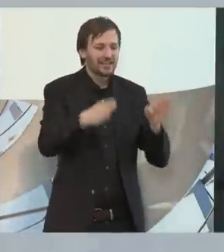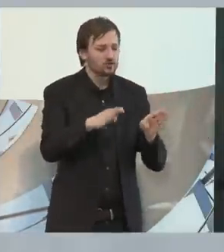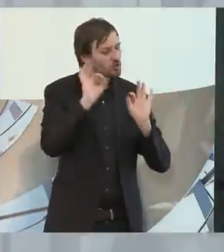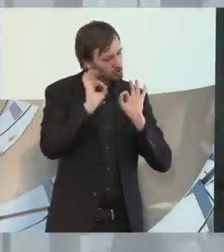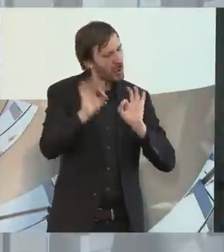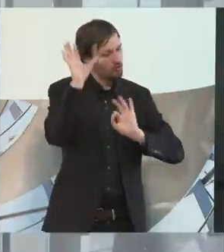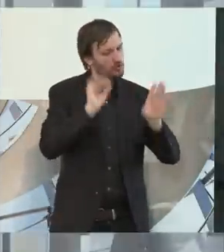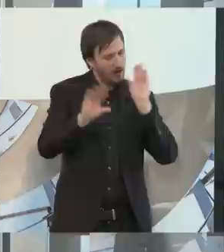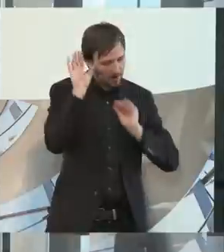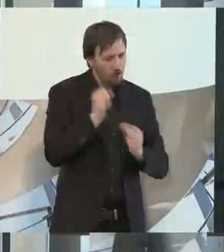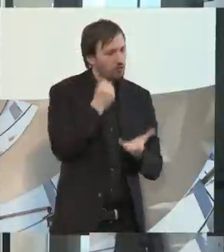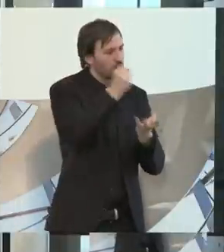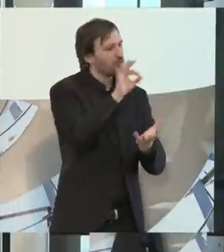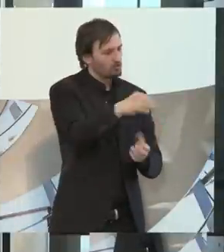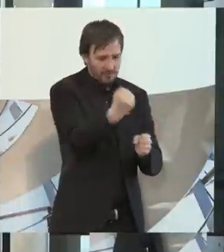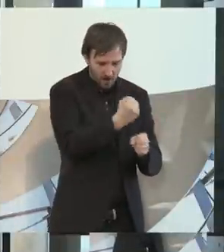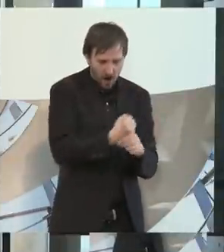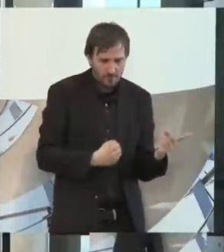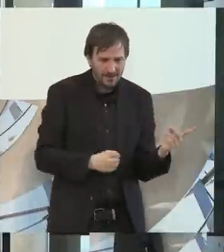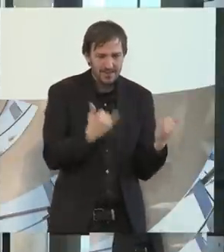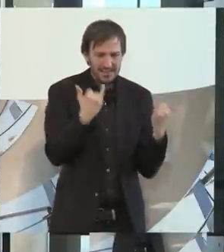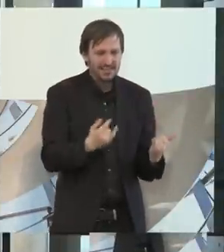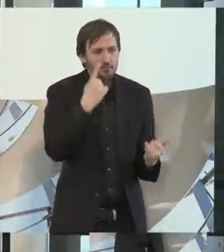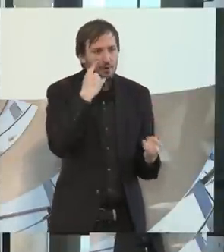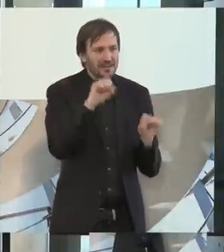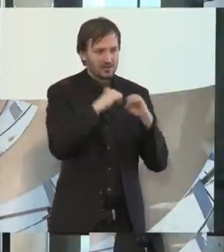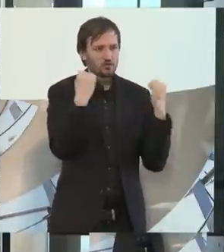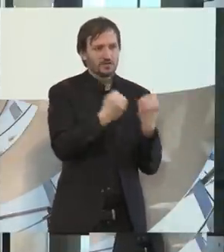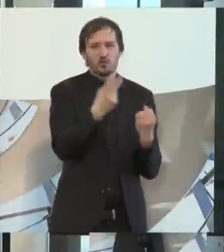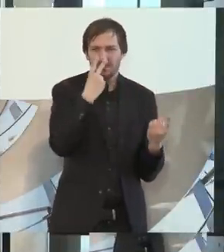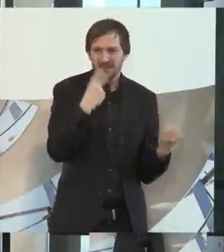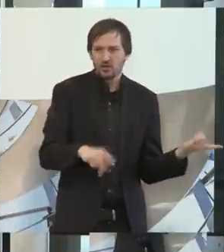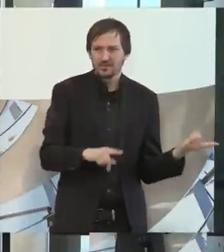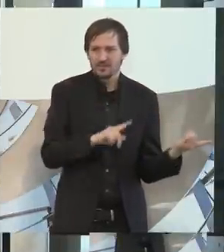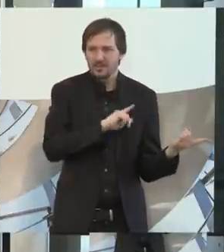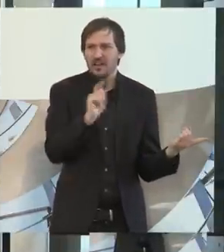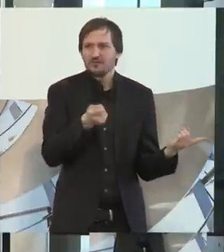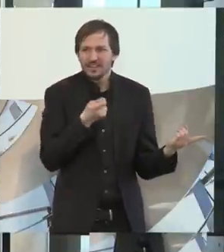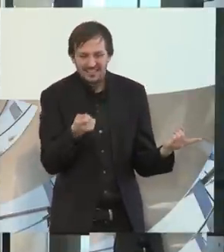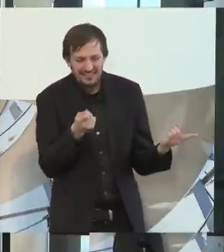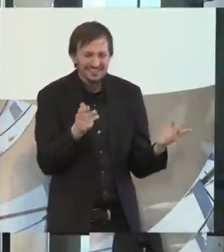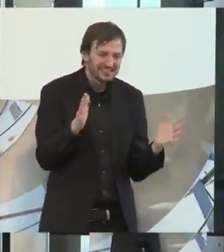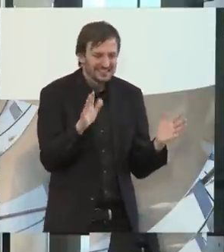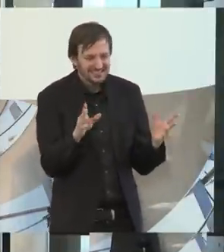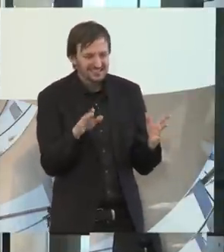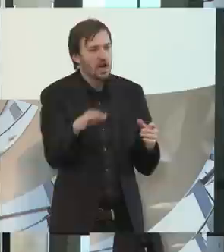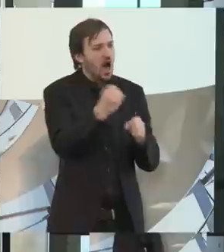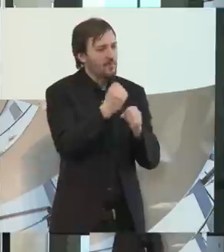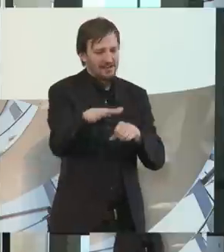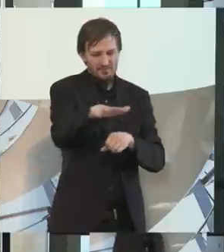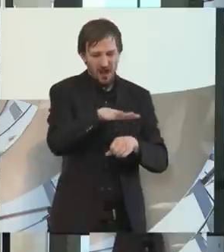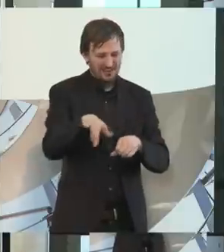Erfahrungen gemacht damit. Im Moment ist die Situation bei uns, wir sind eine Boom-Region in Vechta, muss ich dazu sagen, arbeitstechnisch,